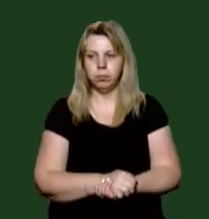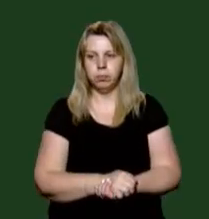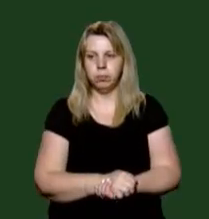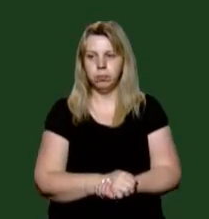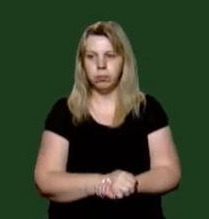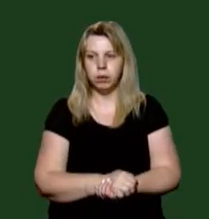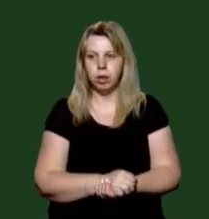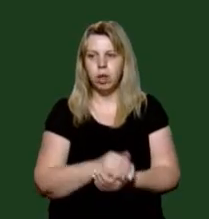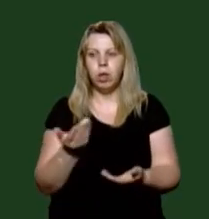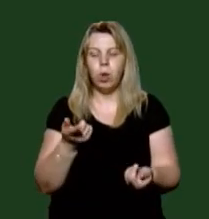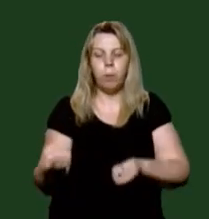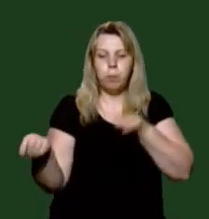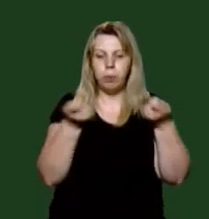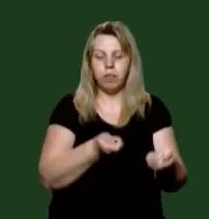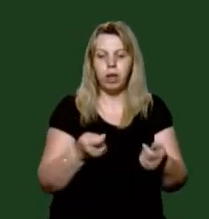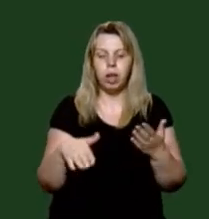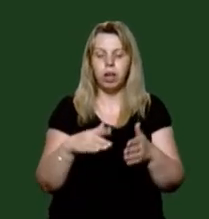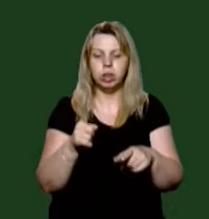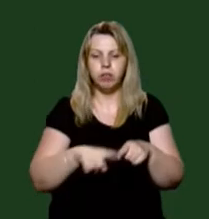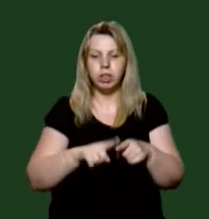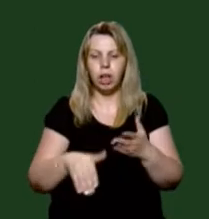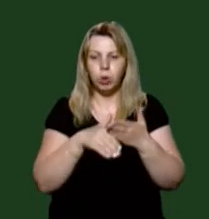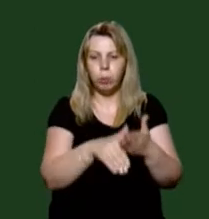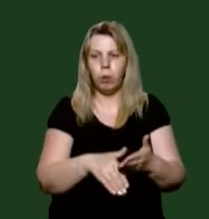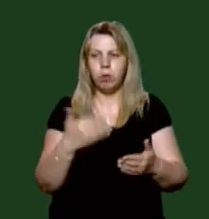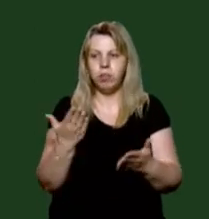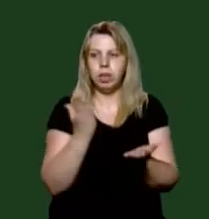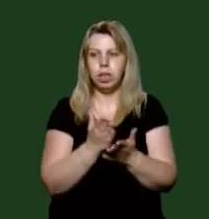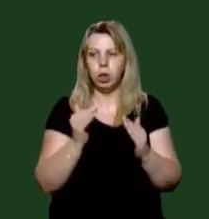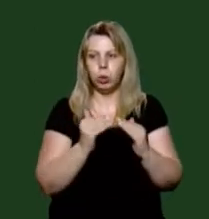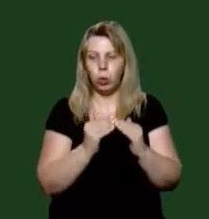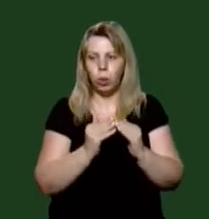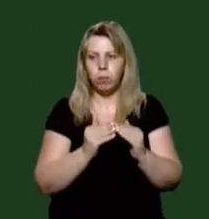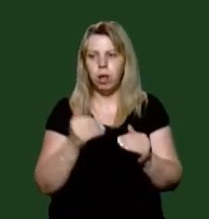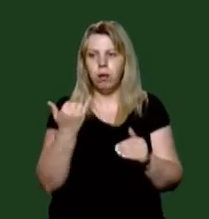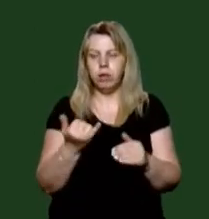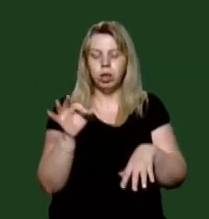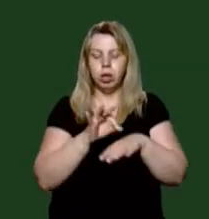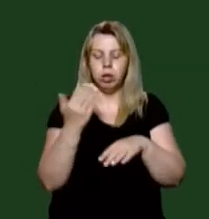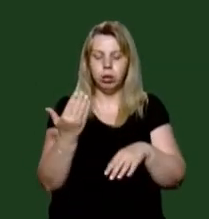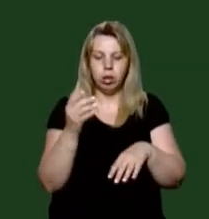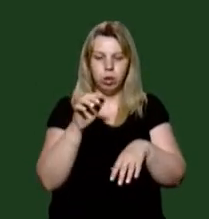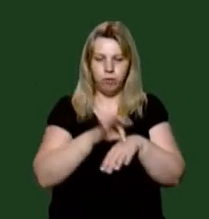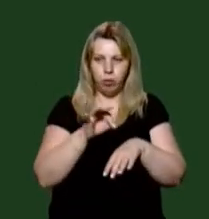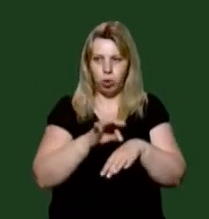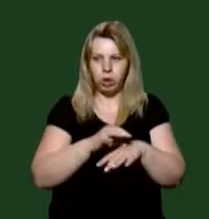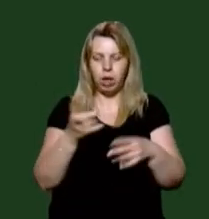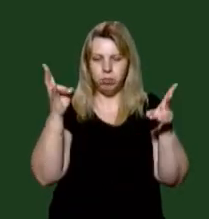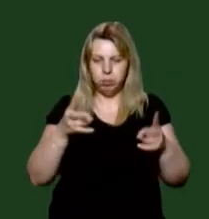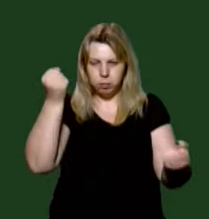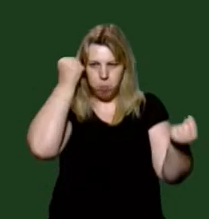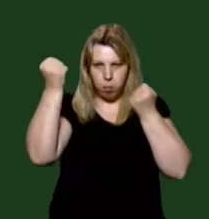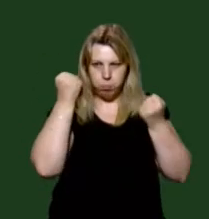Його привезли швидка допомога. Він є вдома. Він амбулаторний хворий з садними, забоями